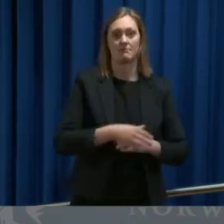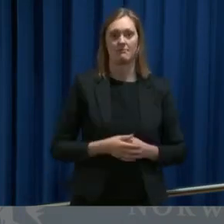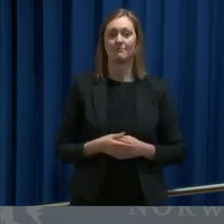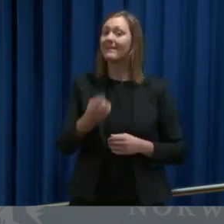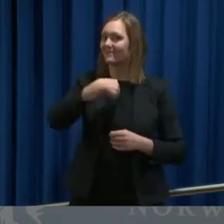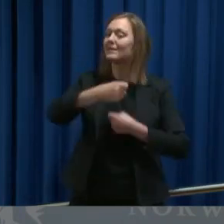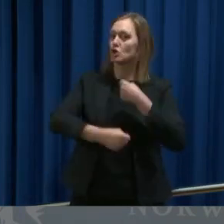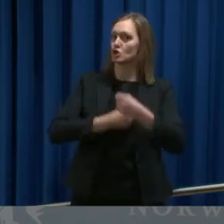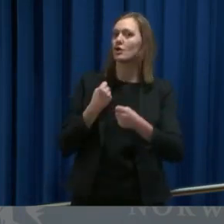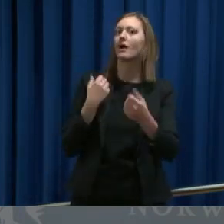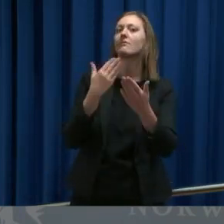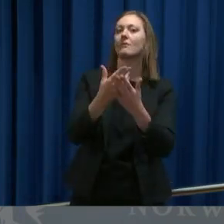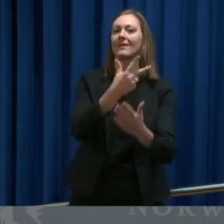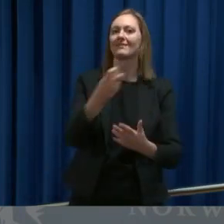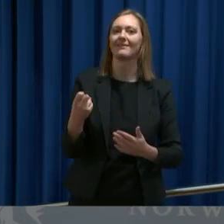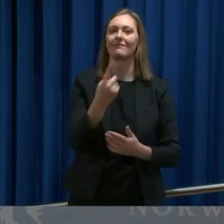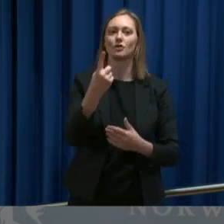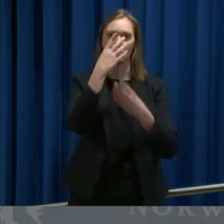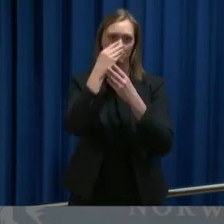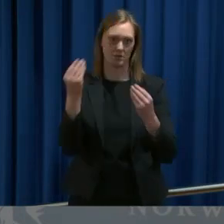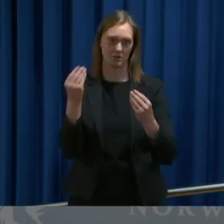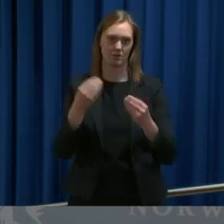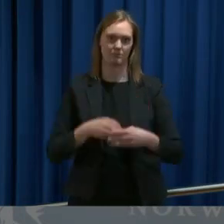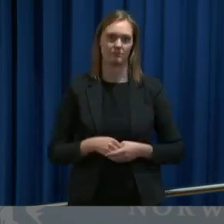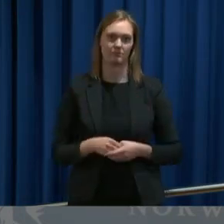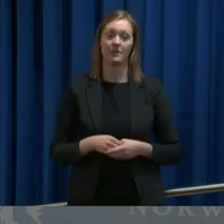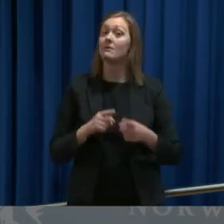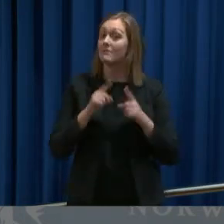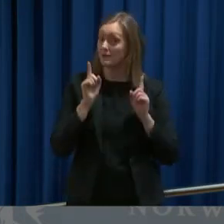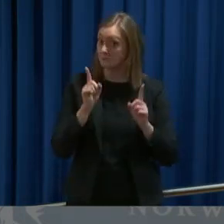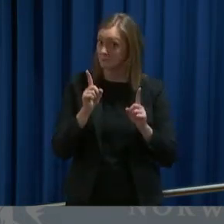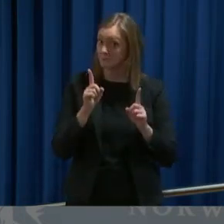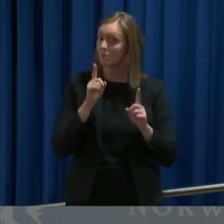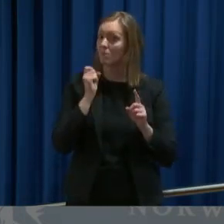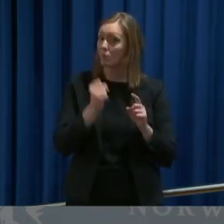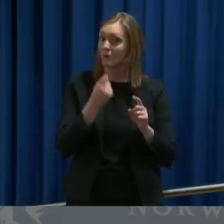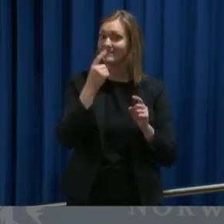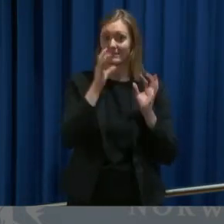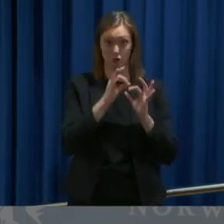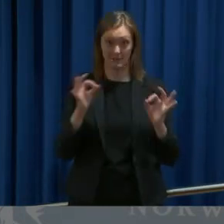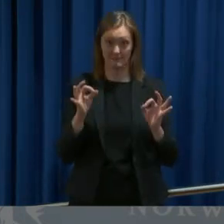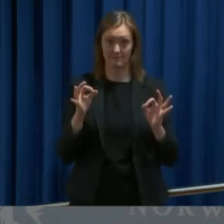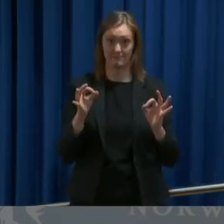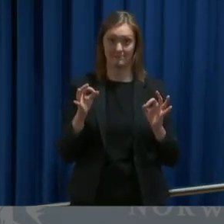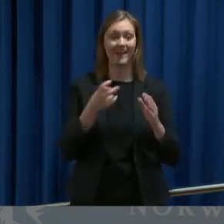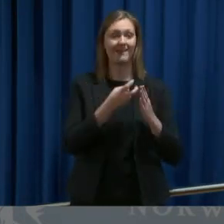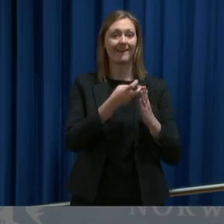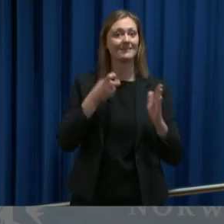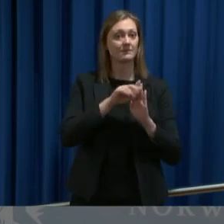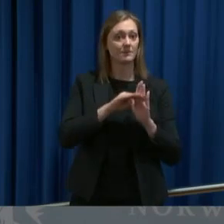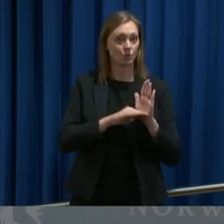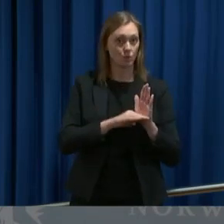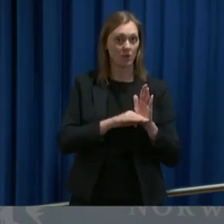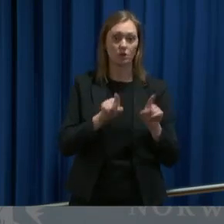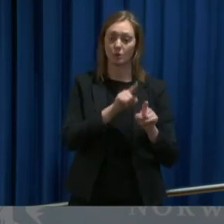gjør vi frem til 31. mars. Men la meg også være like tydelig på at alle disse restriksjonene som nå